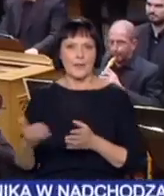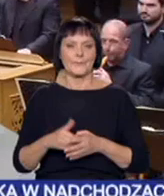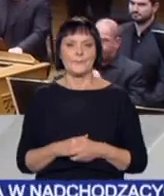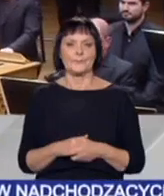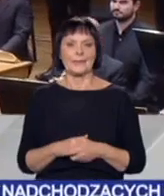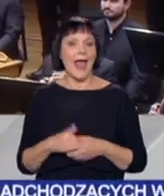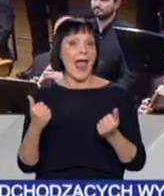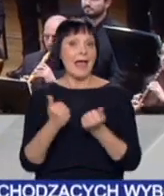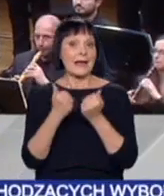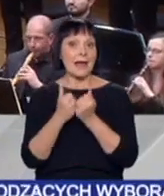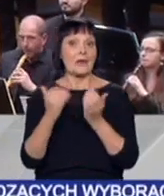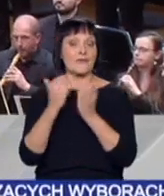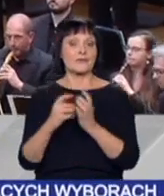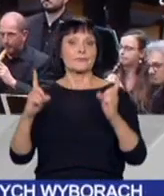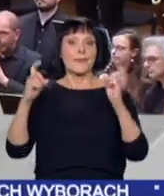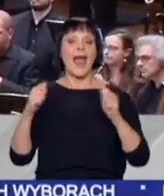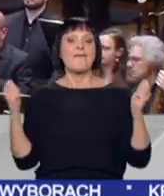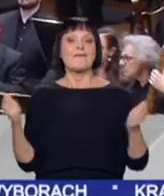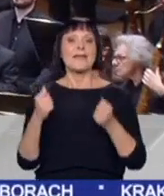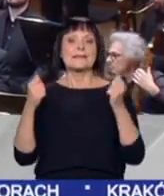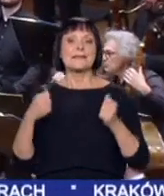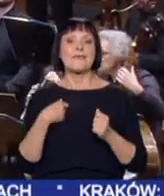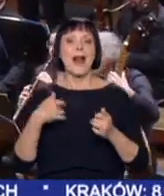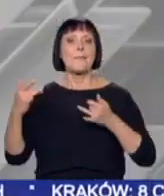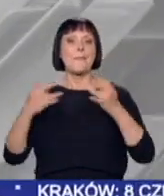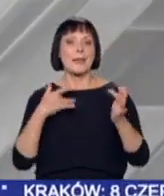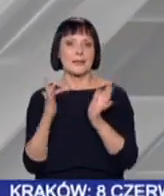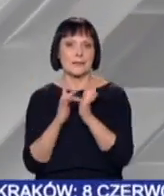W Krakowie rozpoczął się festiwal Misteria Paschalia.